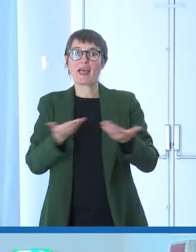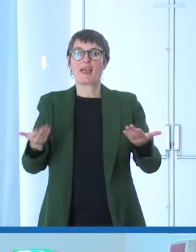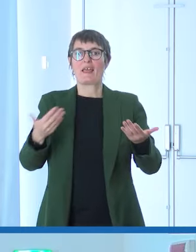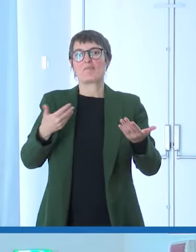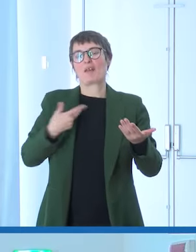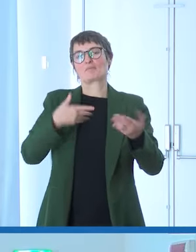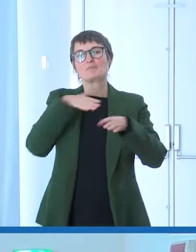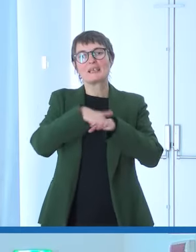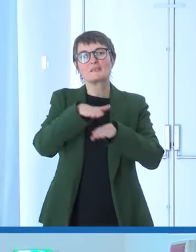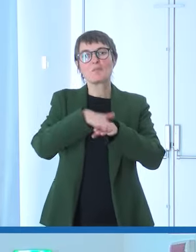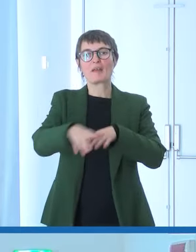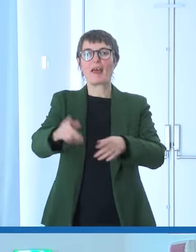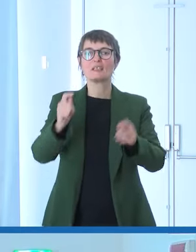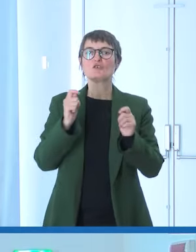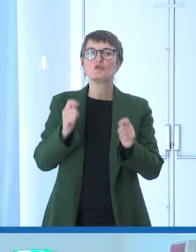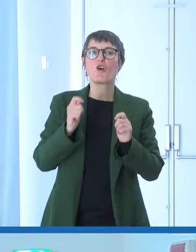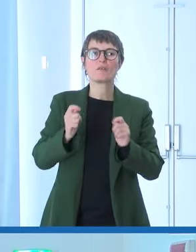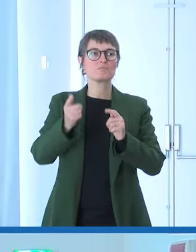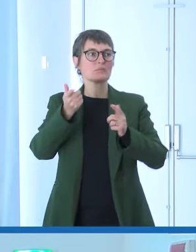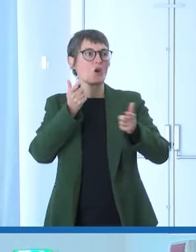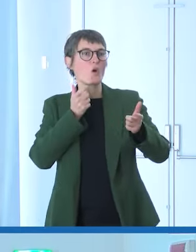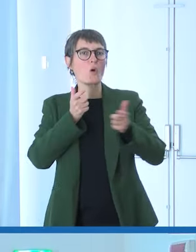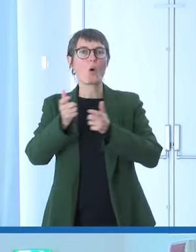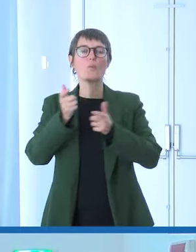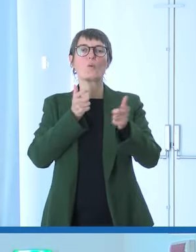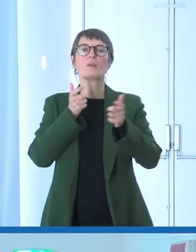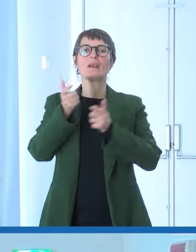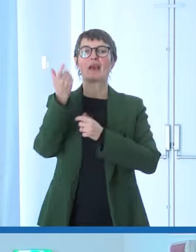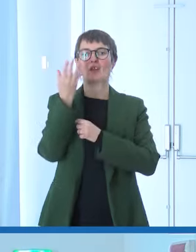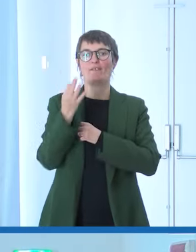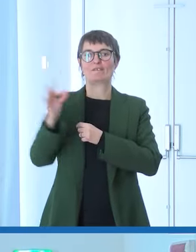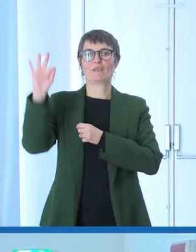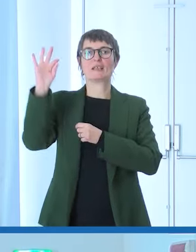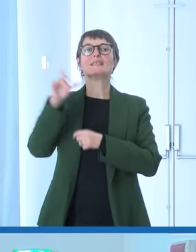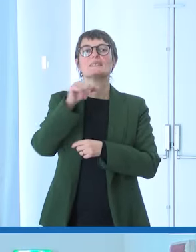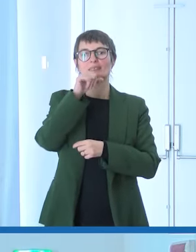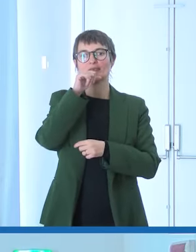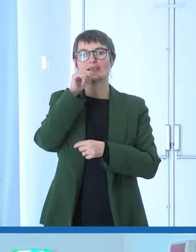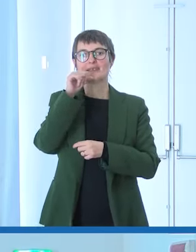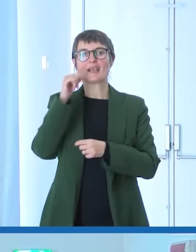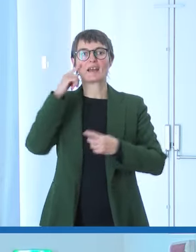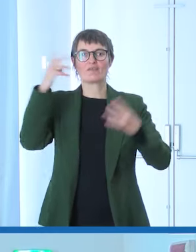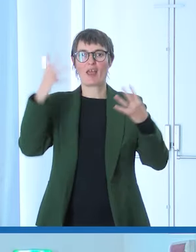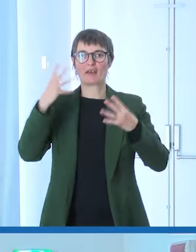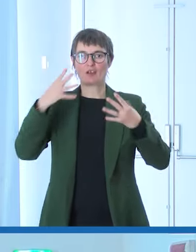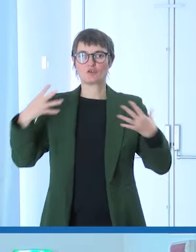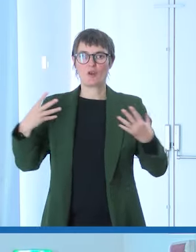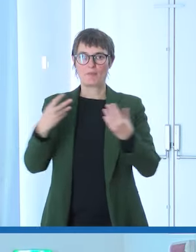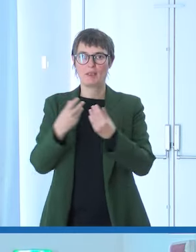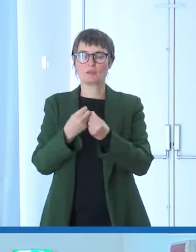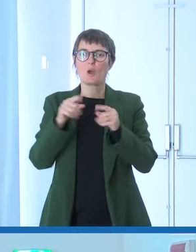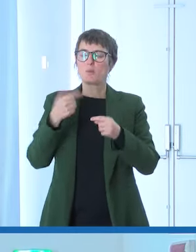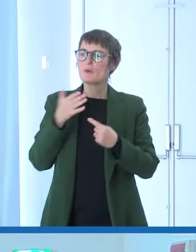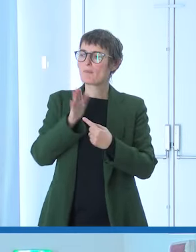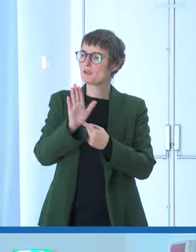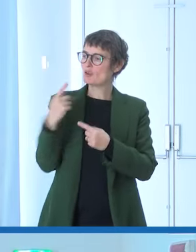sia importante fare il punto, presentare quello che di buono comunque è stato fatto, i risultati